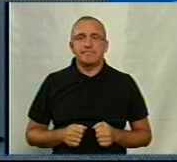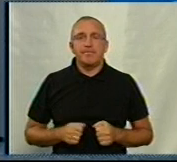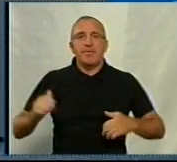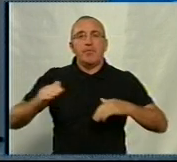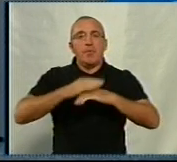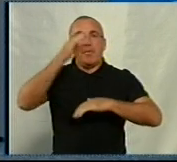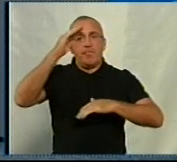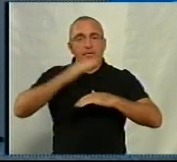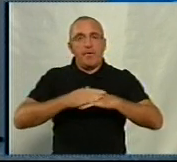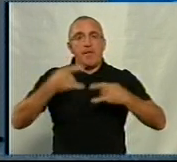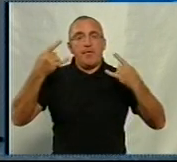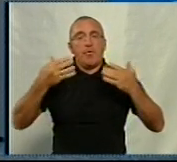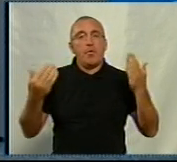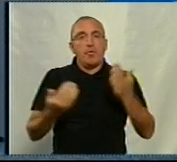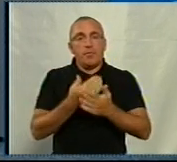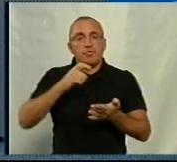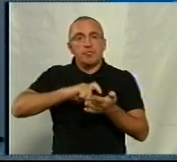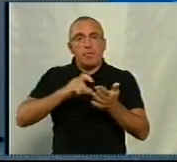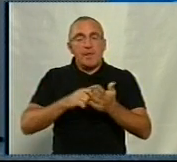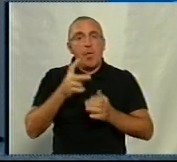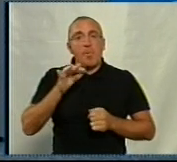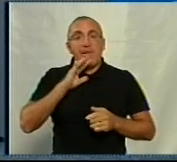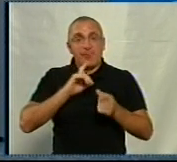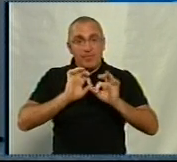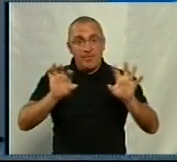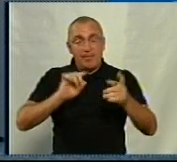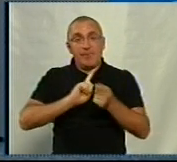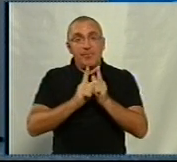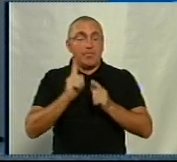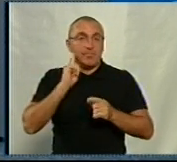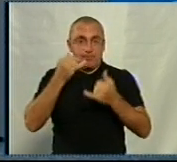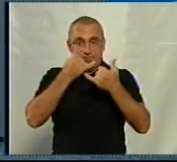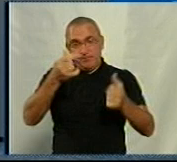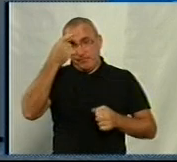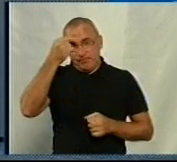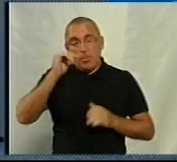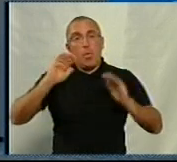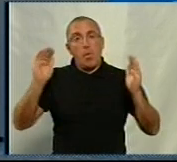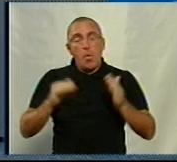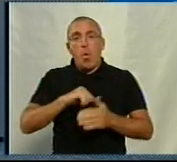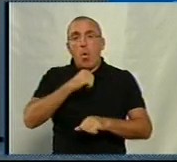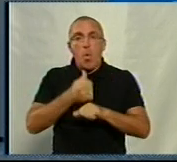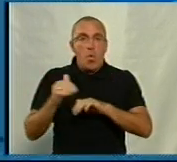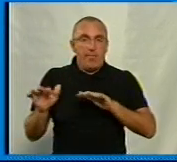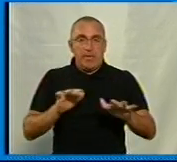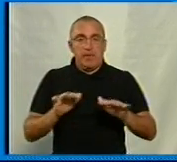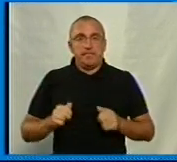Добрий вечір. В ефірі новини в студії Ірина Науменко. Сурдо переклад Руслана Вахійського. Спочатку коротко про головне.